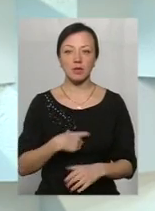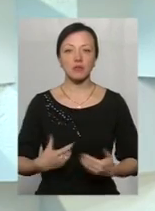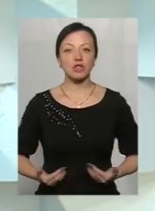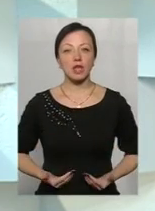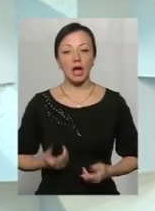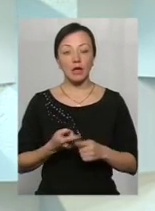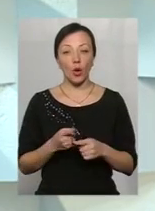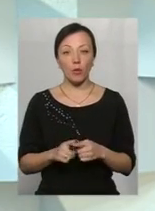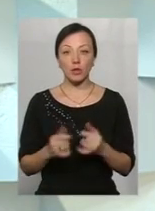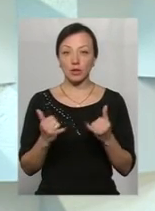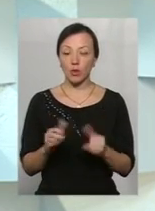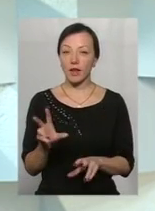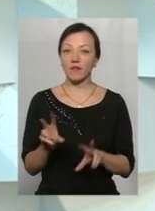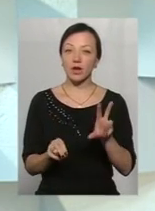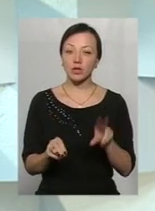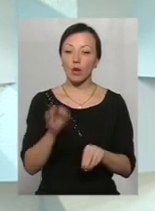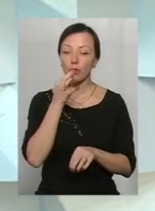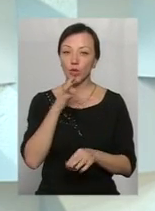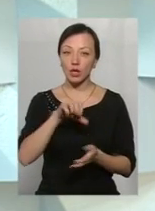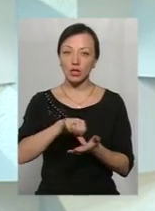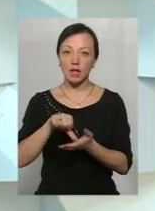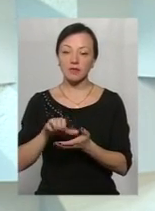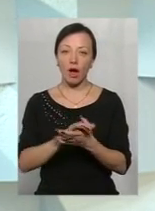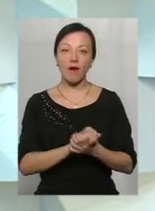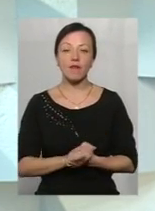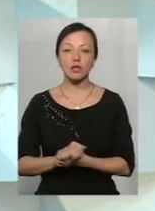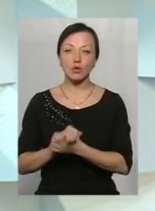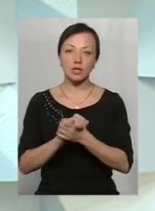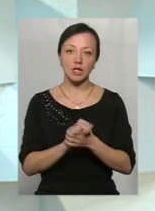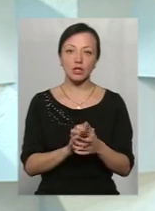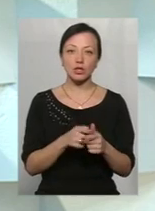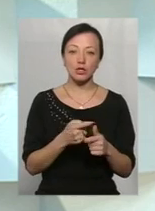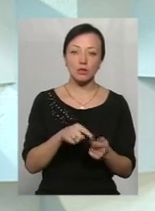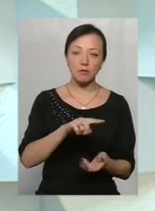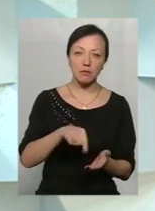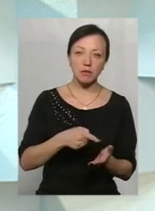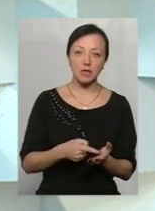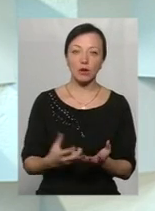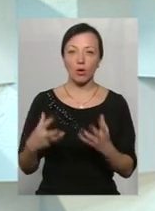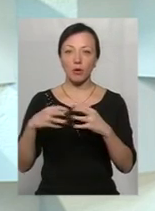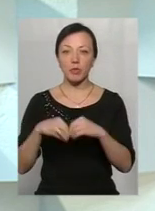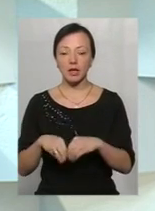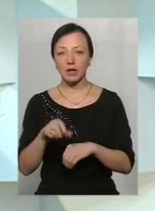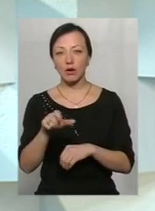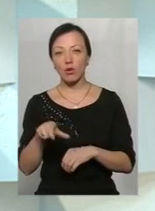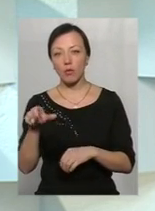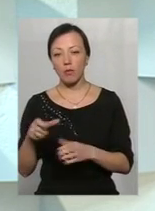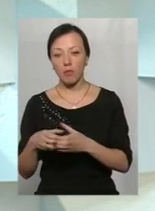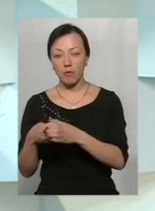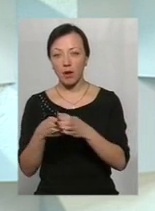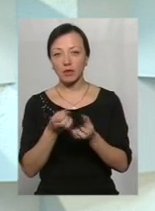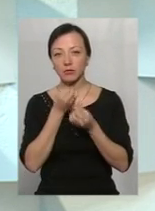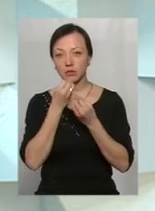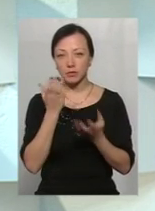Тому на сьогодні я вважаю, що будь-яке членство в асоціаціях, чи то міст, чи то об'єднаних громад, воно дає свої позитиви